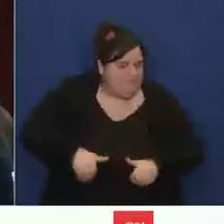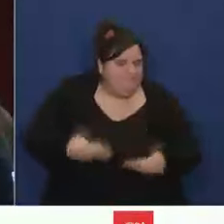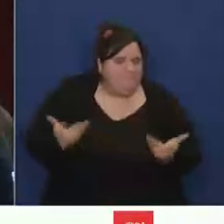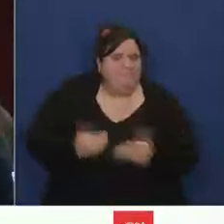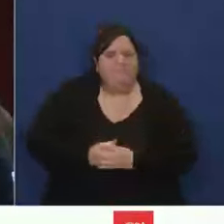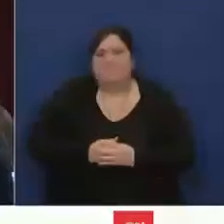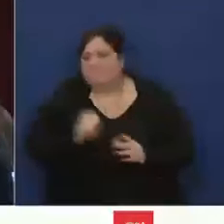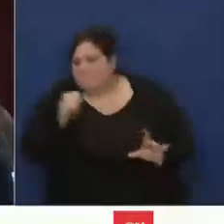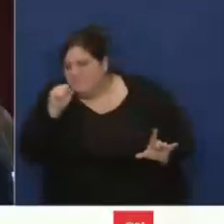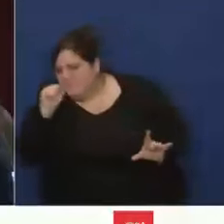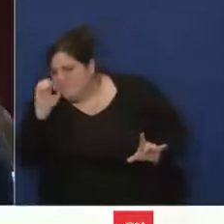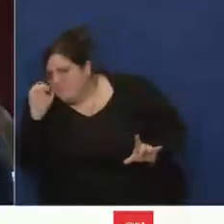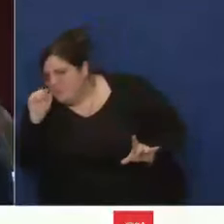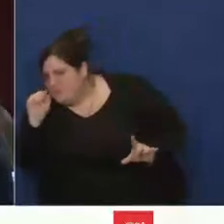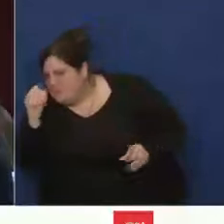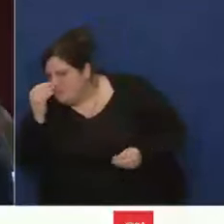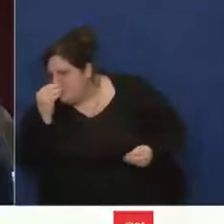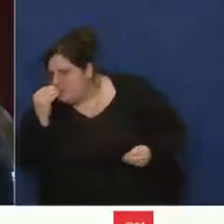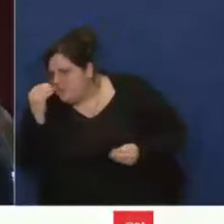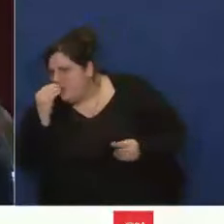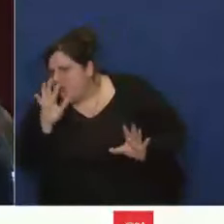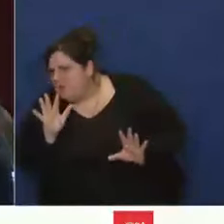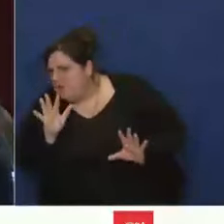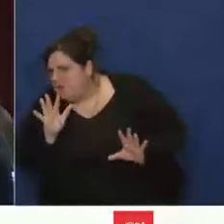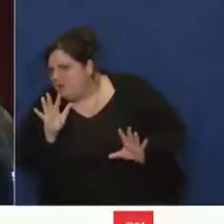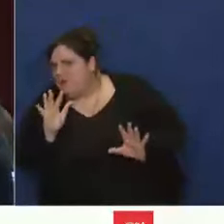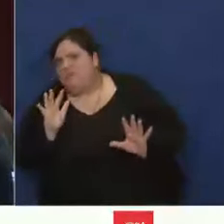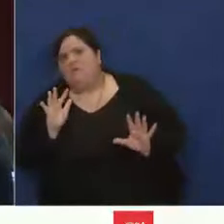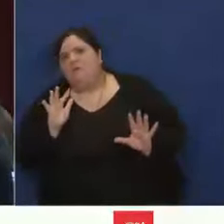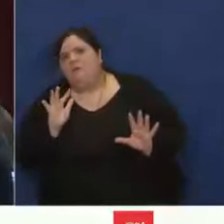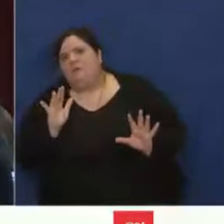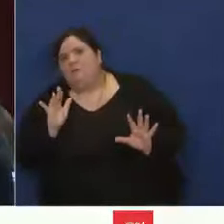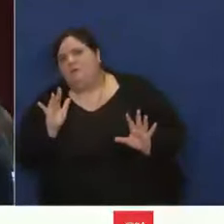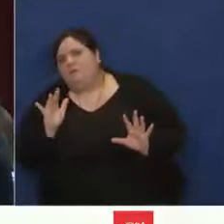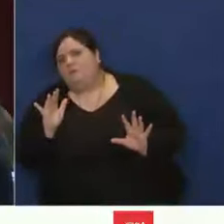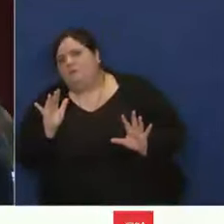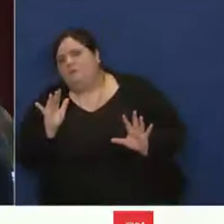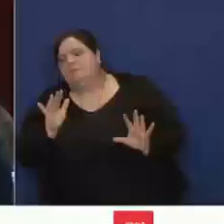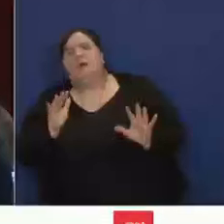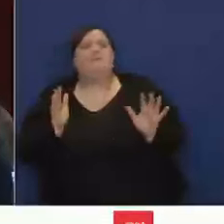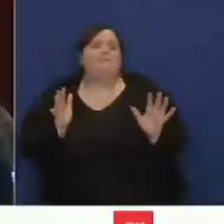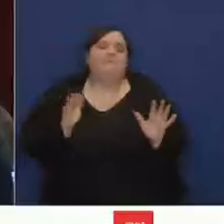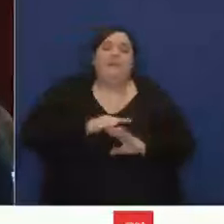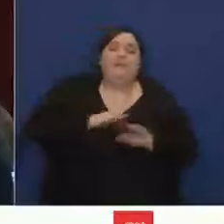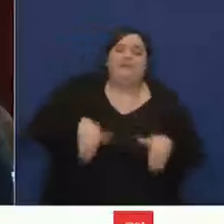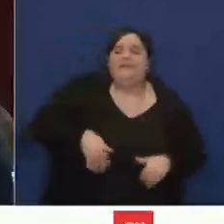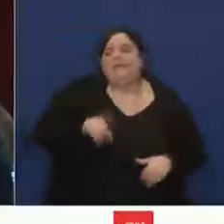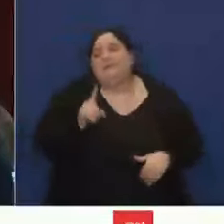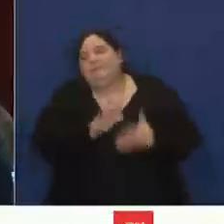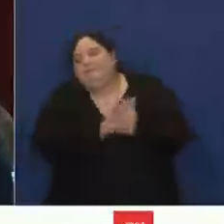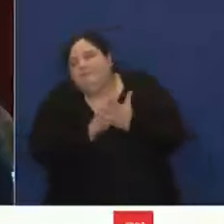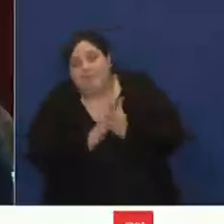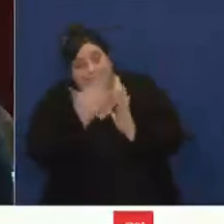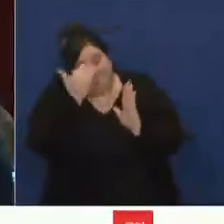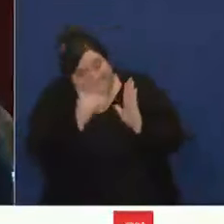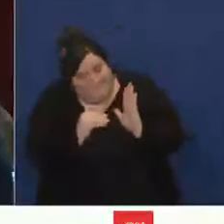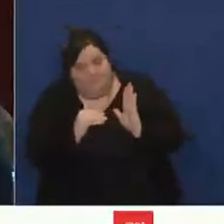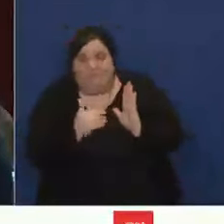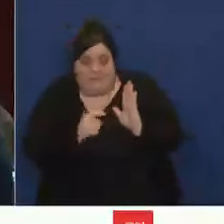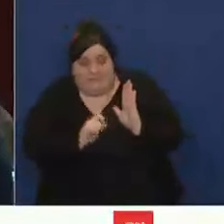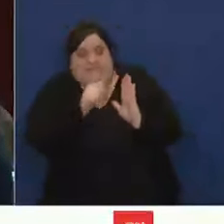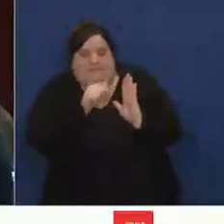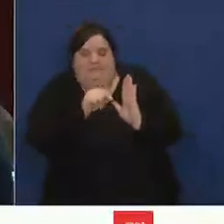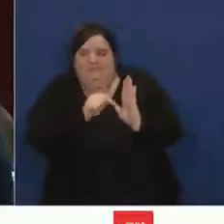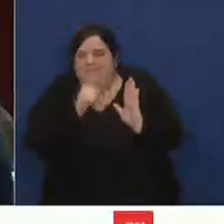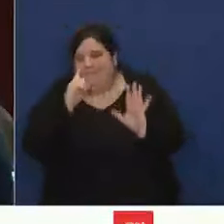j'ai cru comprendre que le débat sur la question, enfin, ce n pas le dernier point, c'est l'avant-dernier point, que le